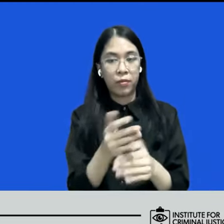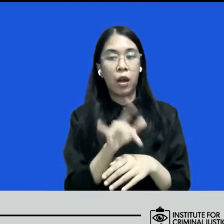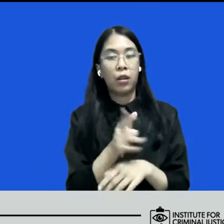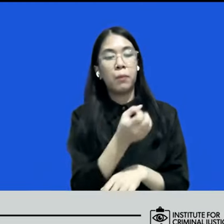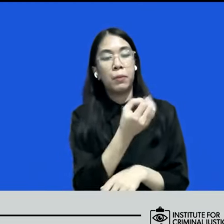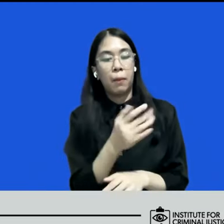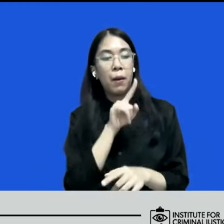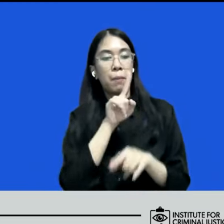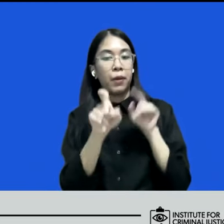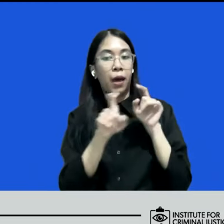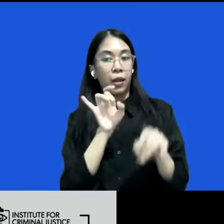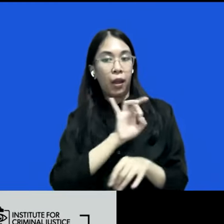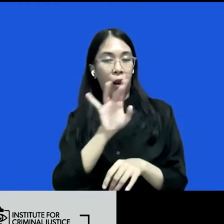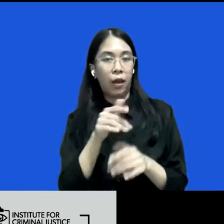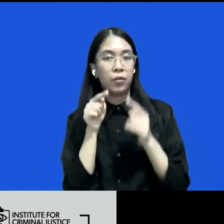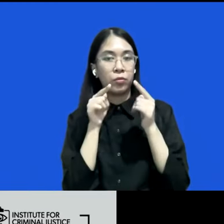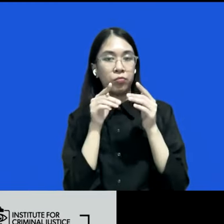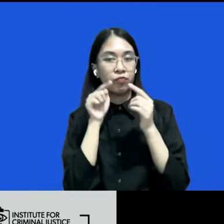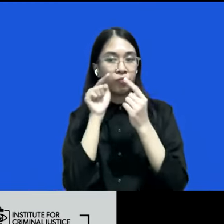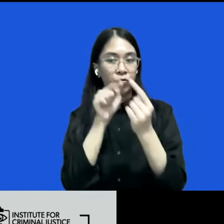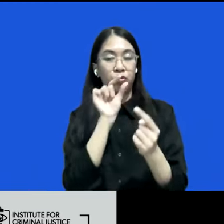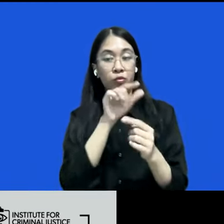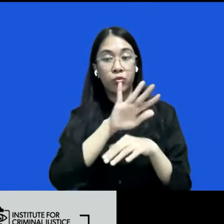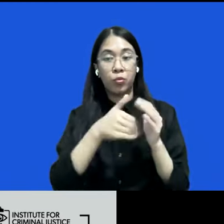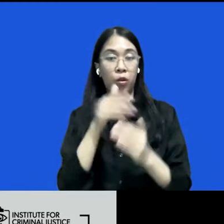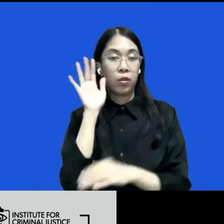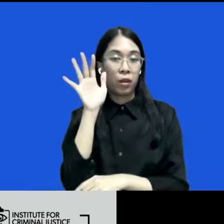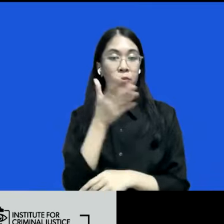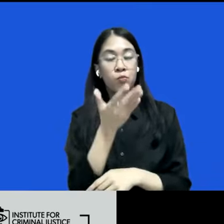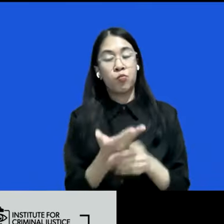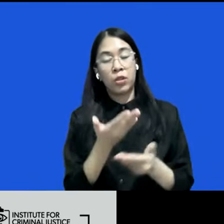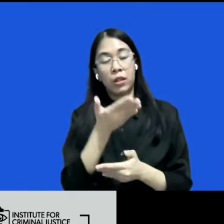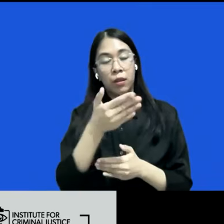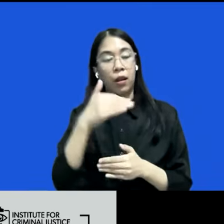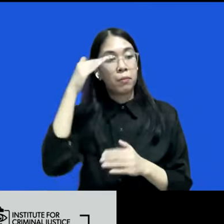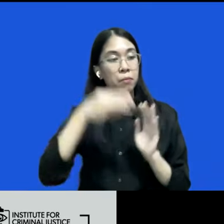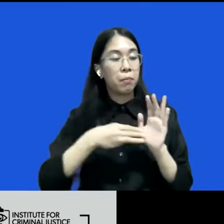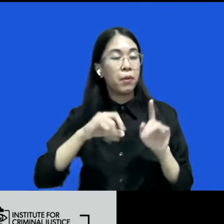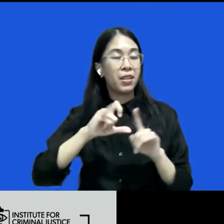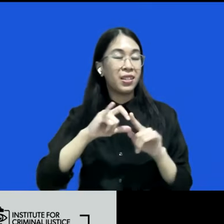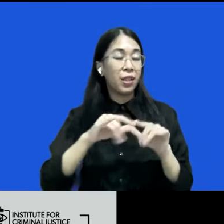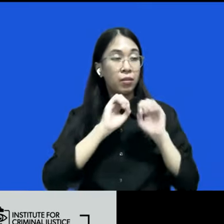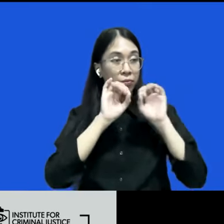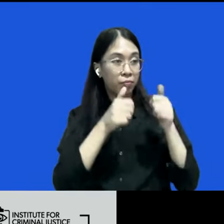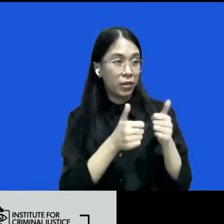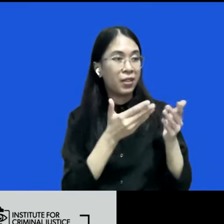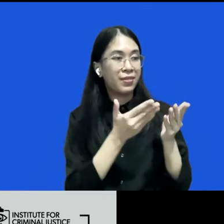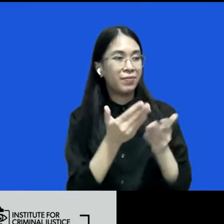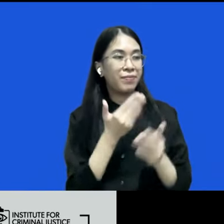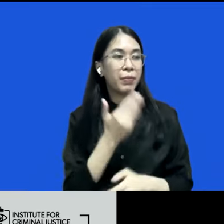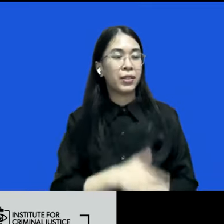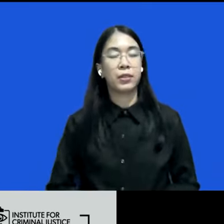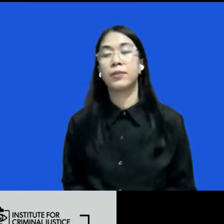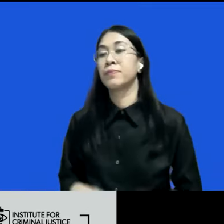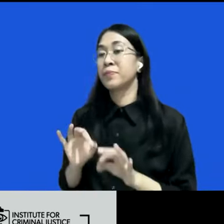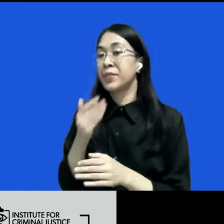pertanyaan lain yang tujukan kepada semua pembicara mungkin Mbak Maidina bisa menjelaskan terima kasih baik terima